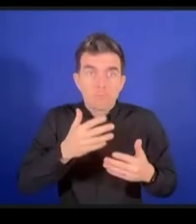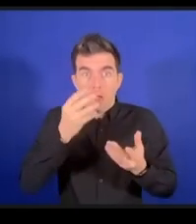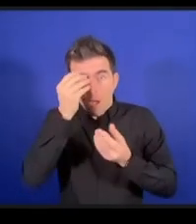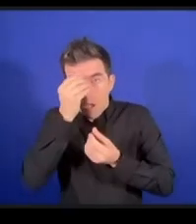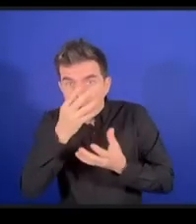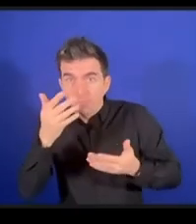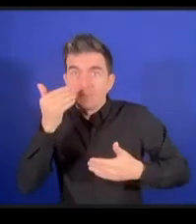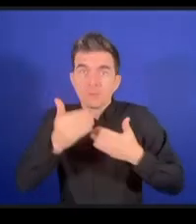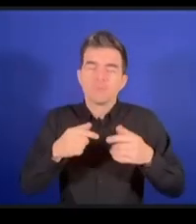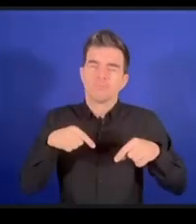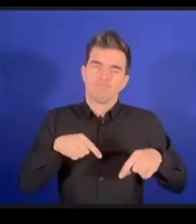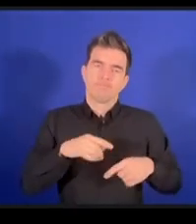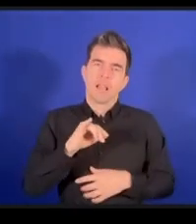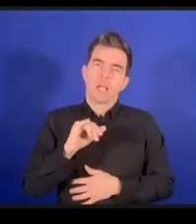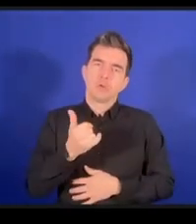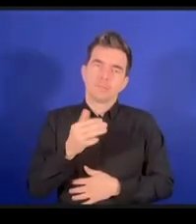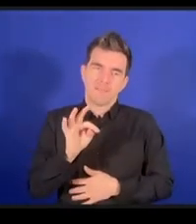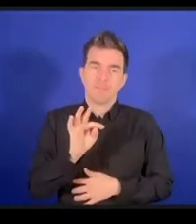れた情報でした